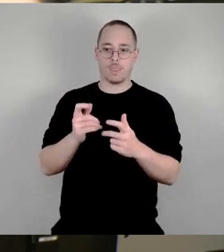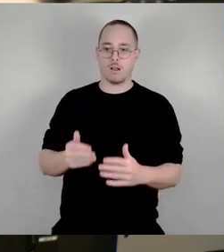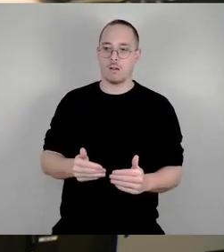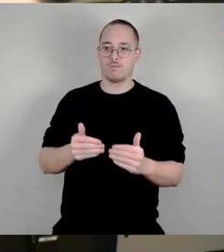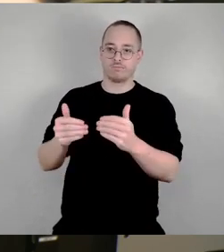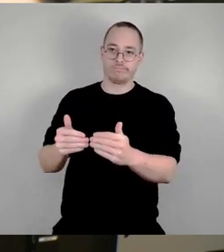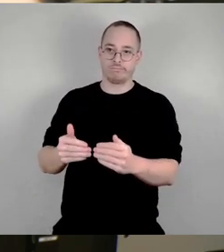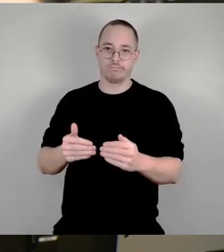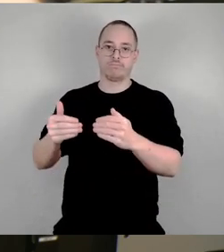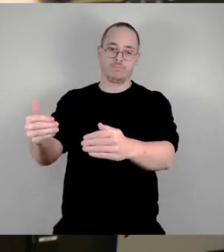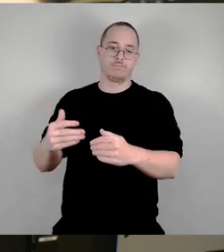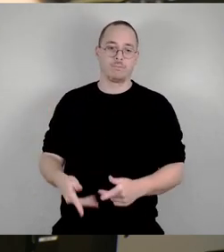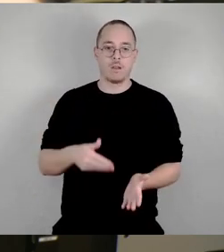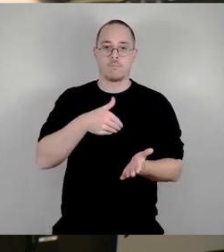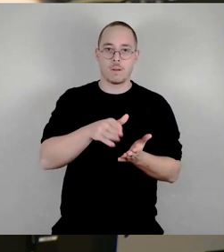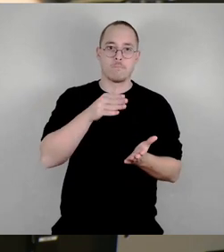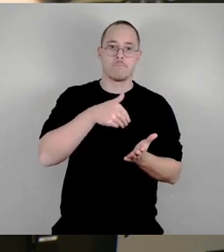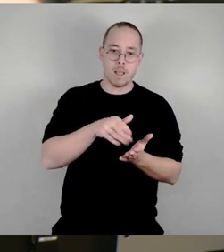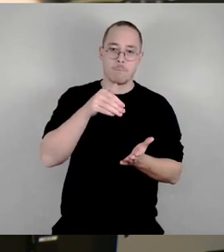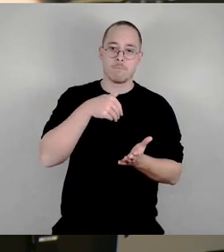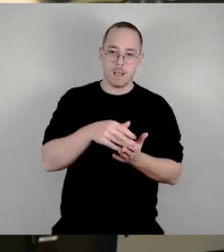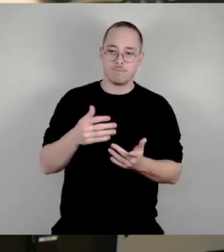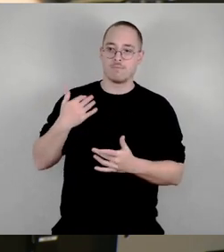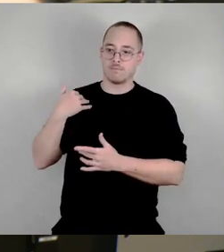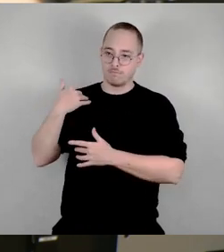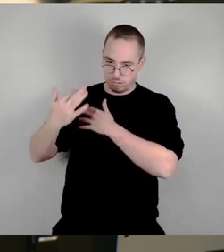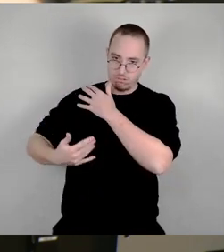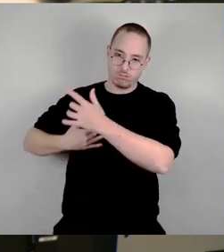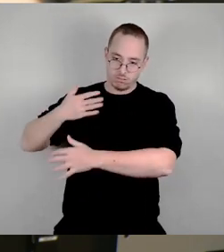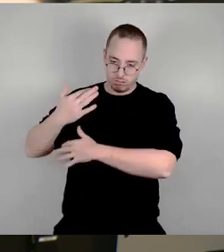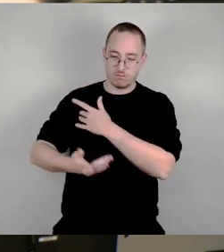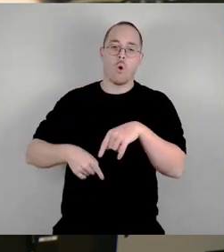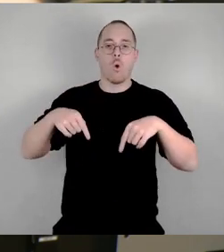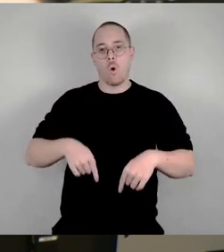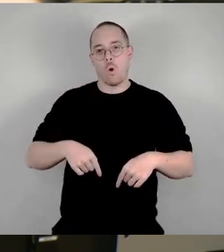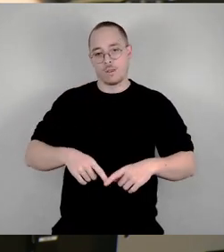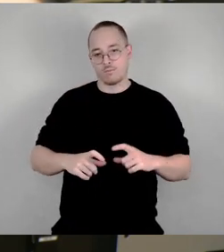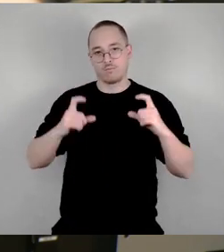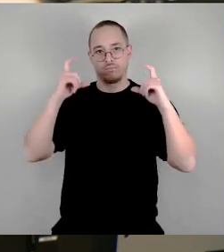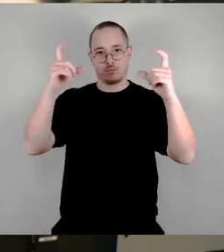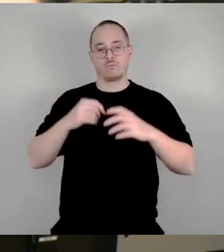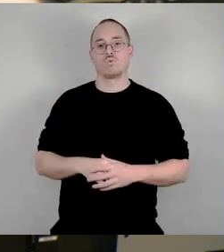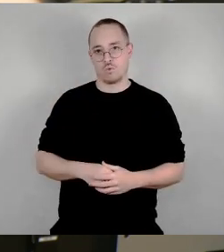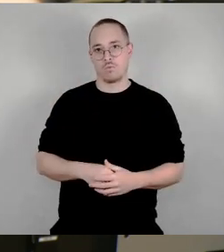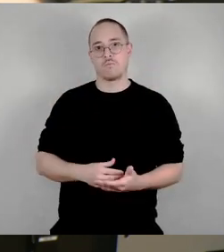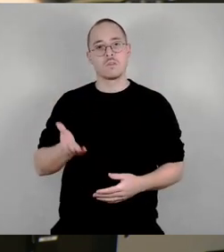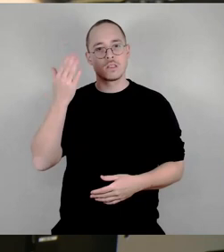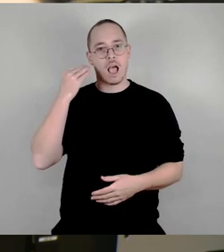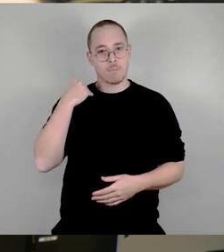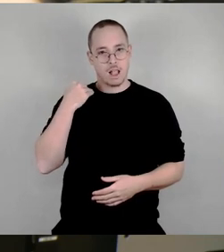verhindert, bis wir nun endlich heute hier stehen. Also wir haben den 623 gestellt, unseren Antrag. Die Verwaltung hat,